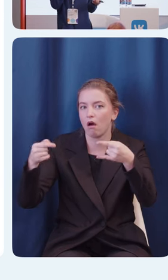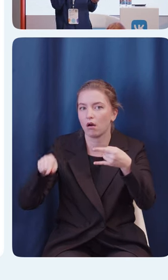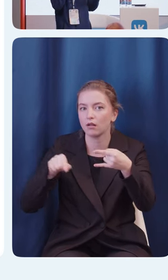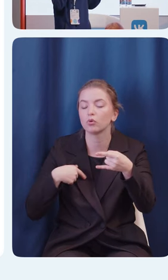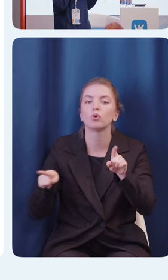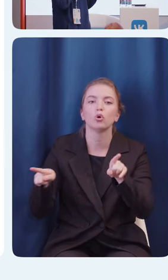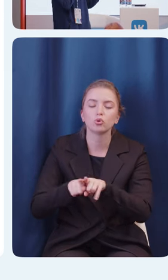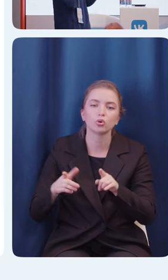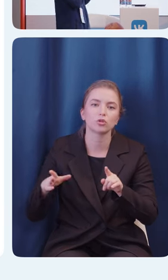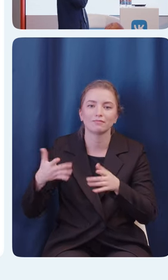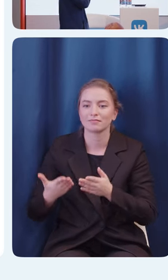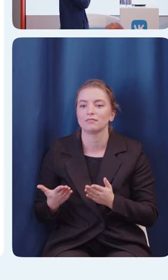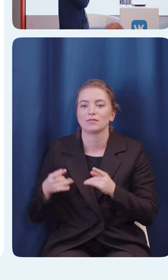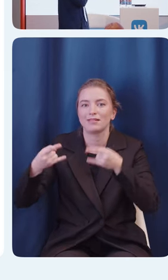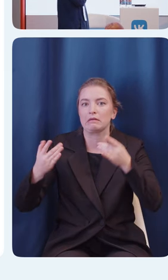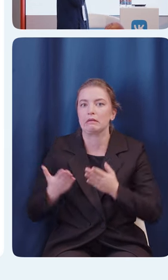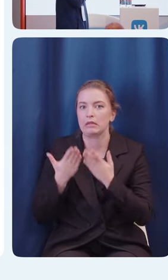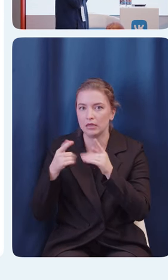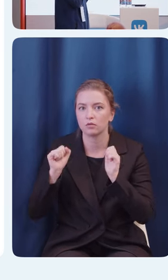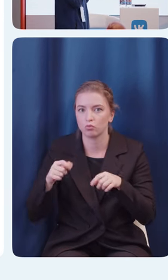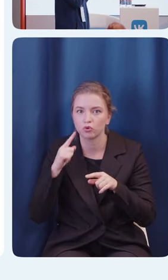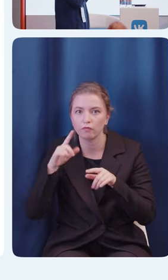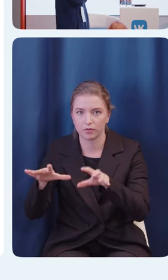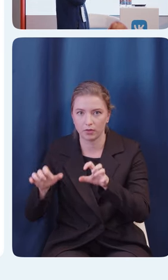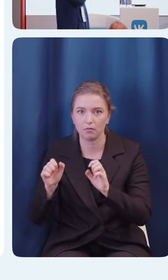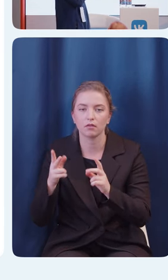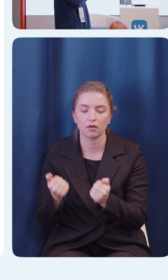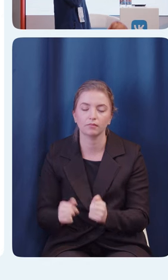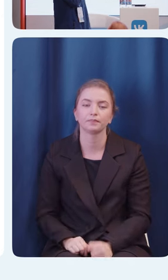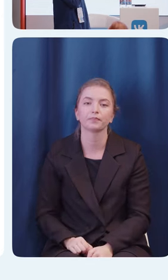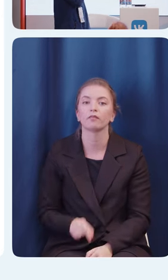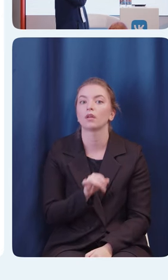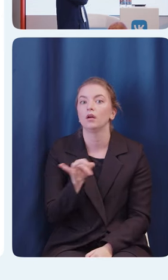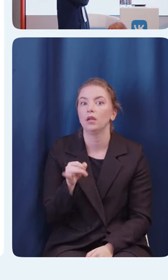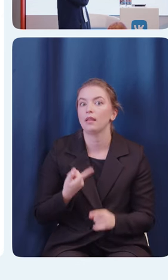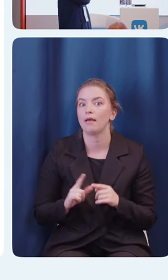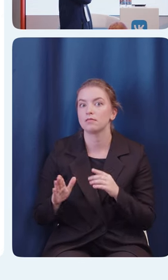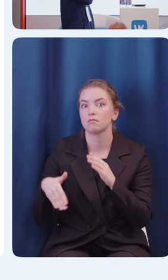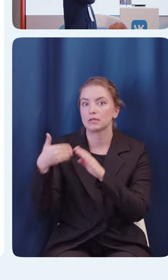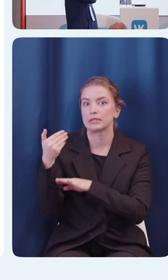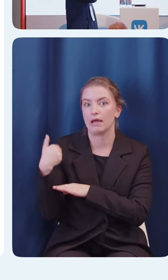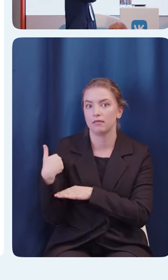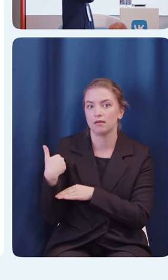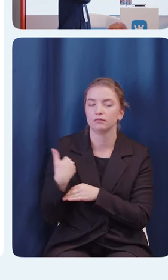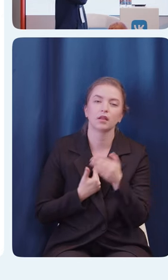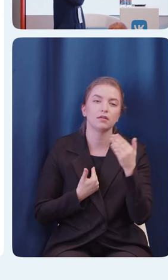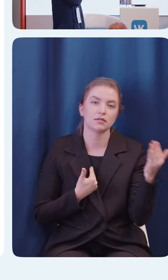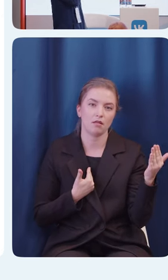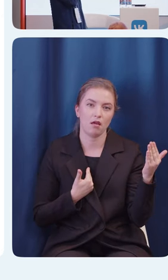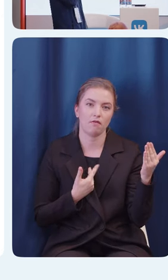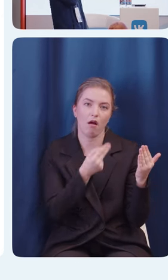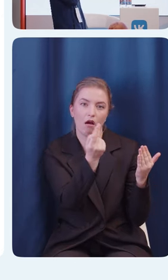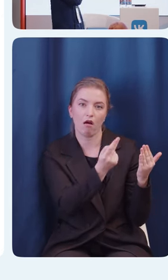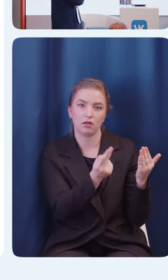скринридерами. Ну, например, токбэком. Вот на слайде, на картинке слева представлен такой вариант